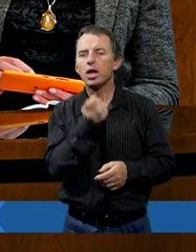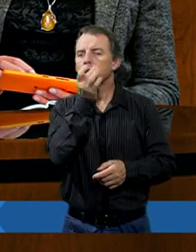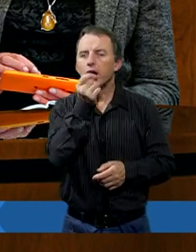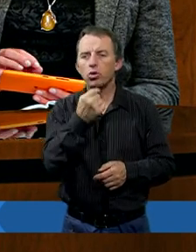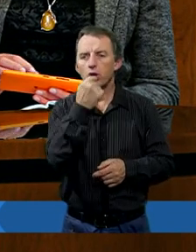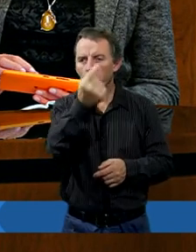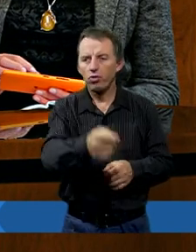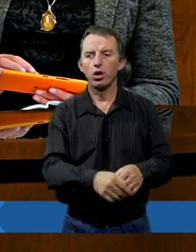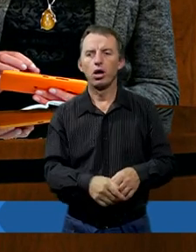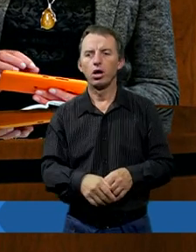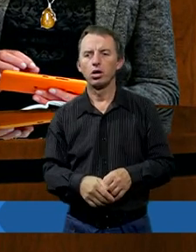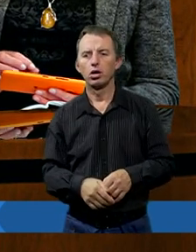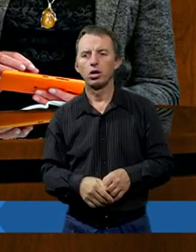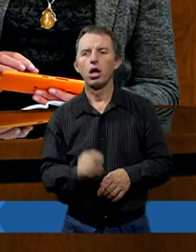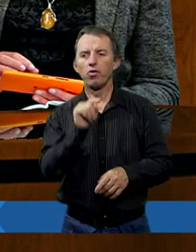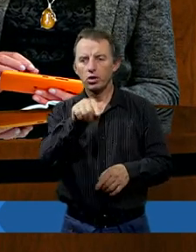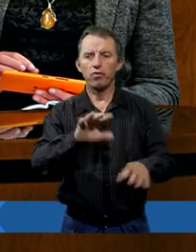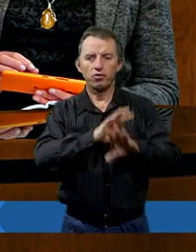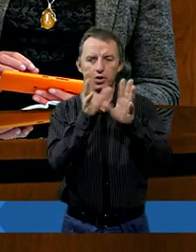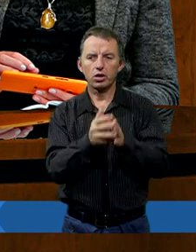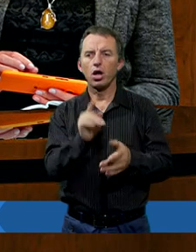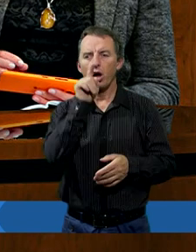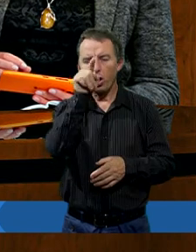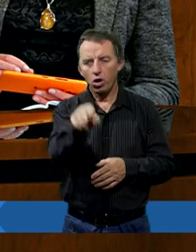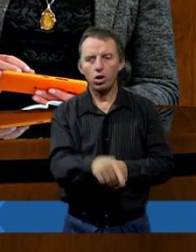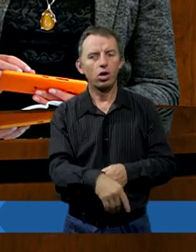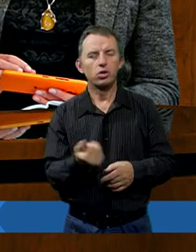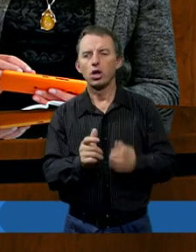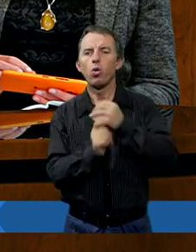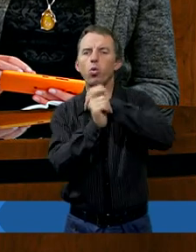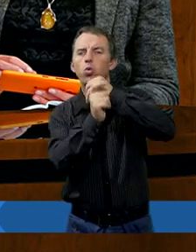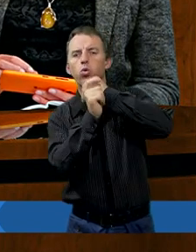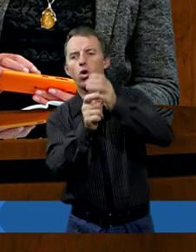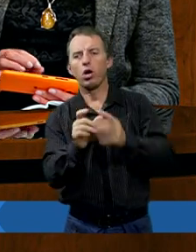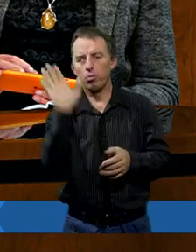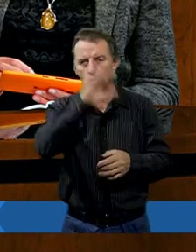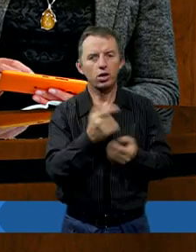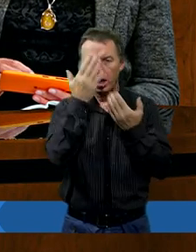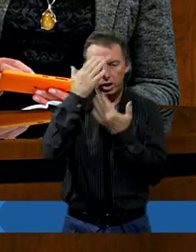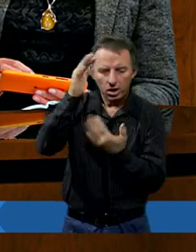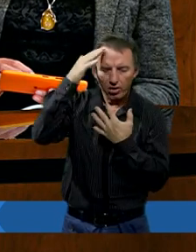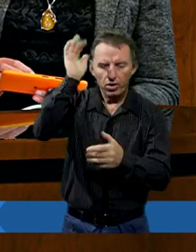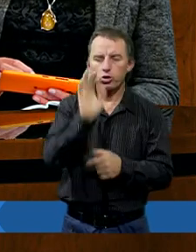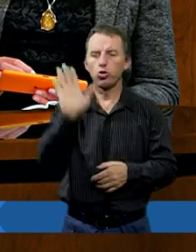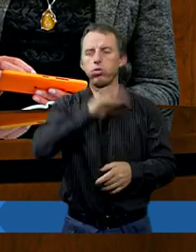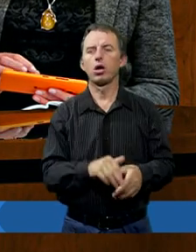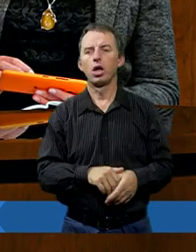sposób mówi. W tym wszystkim On nie urągał Panu Bogu, nie znieważył Pana Boga. Był w